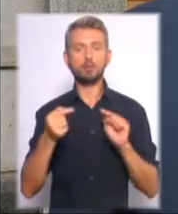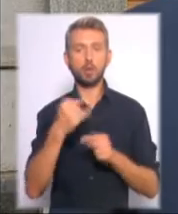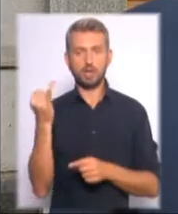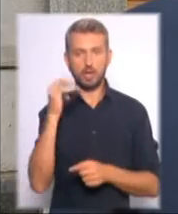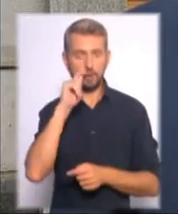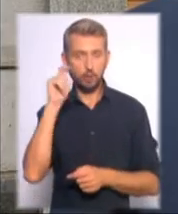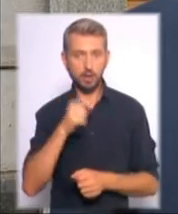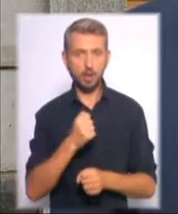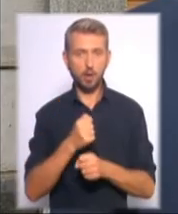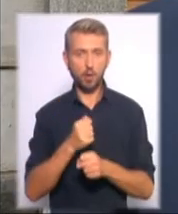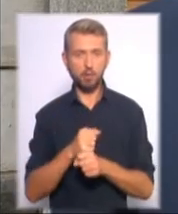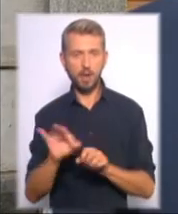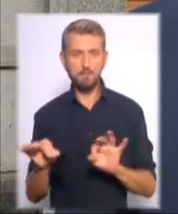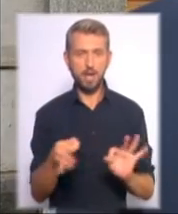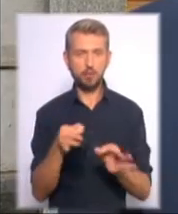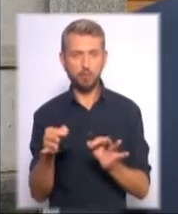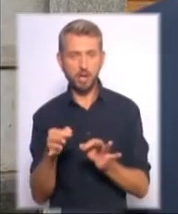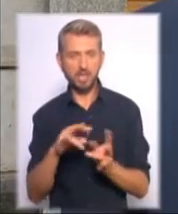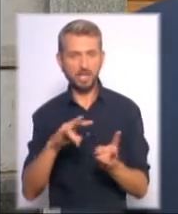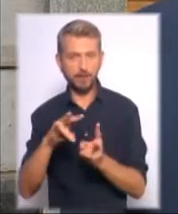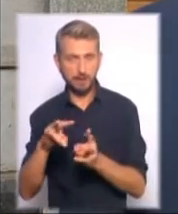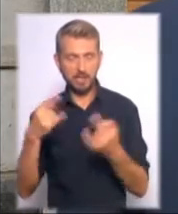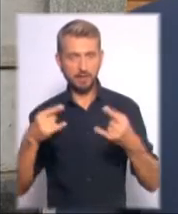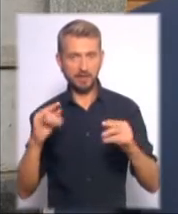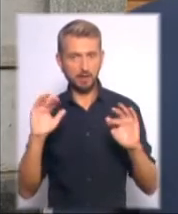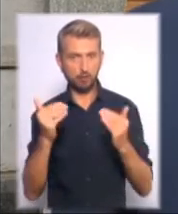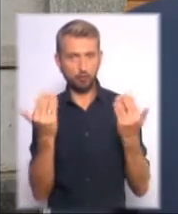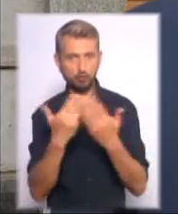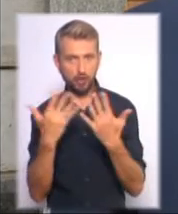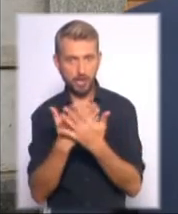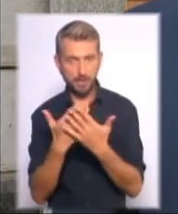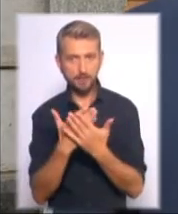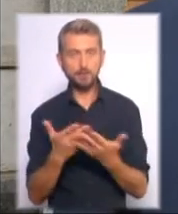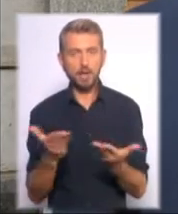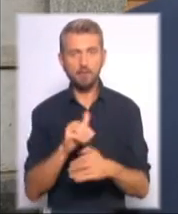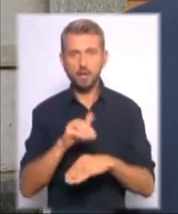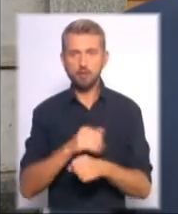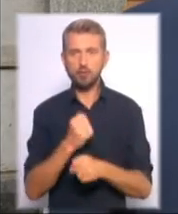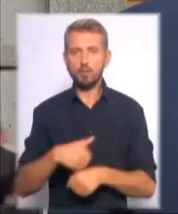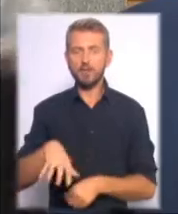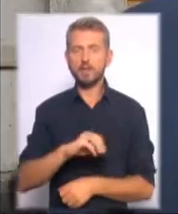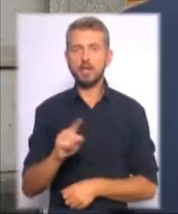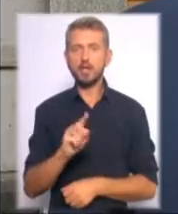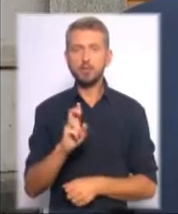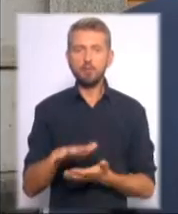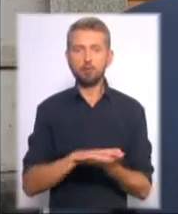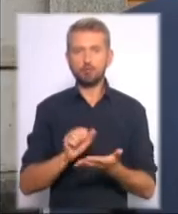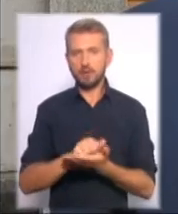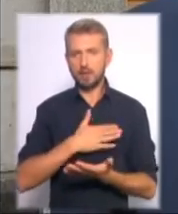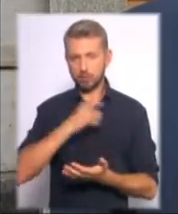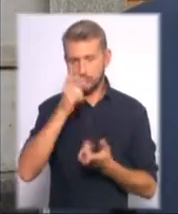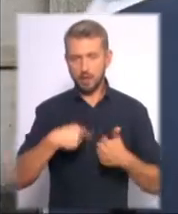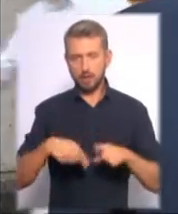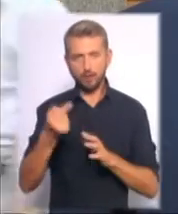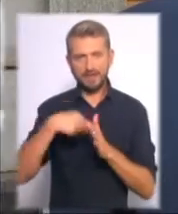України, роблять маніпулятивні телевізійні сюжети, які фактично роблять все для того, щоб розрушати нашу країну